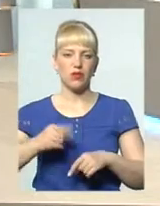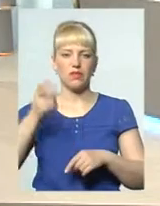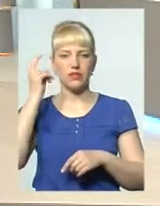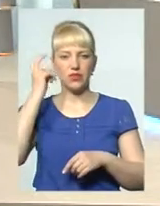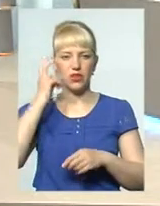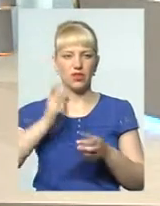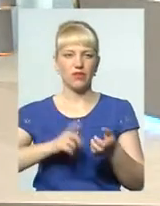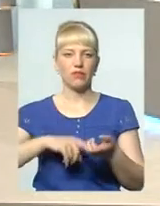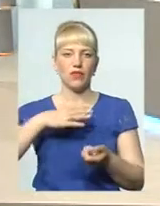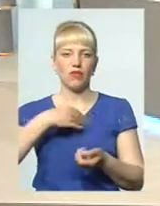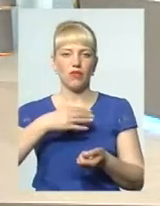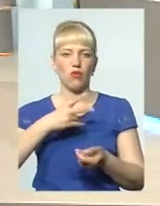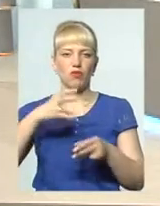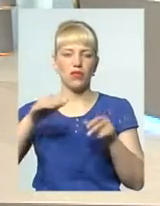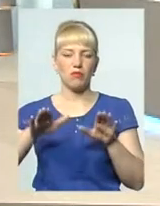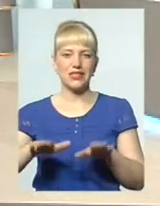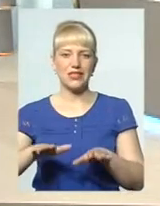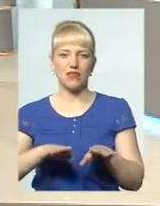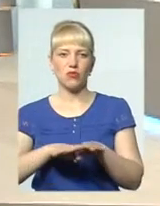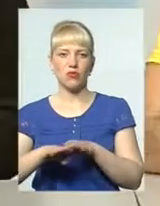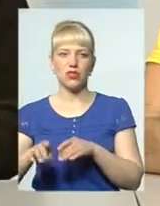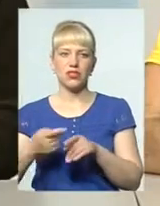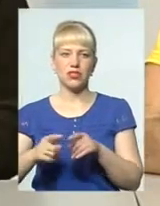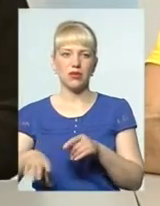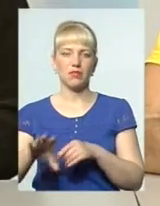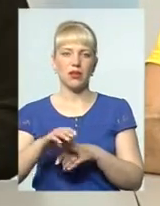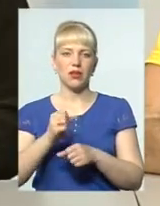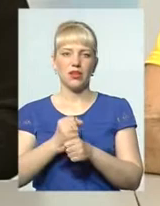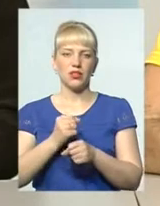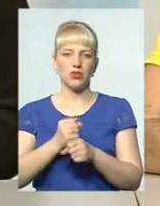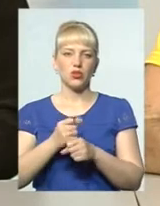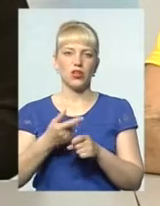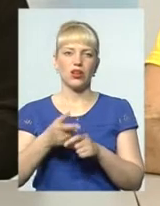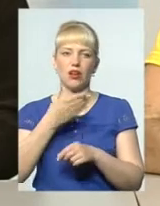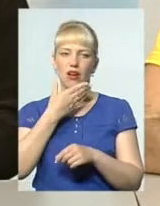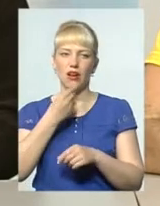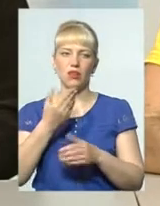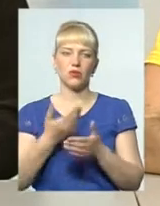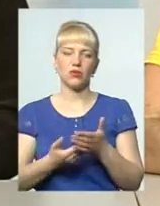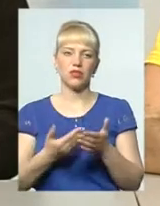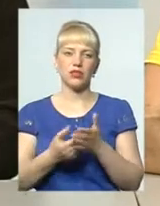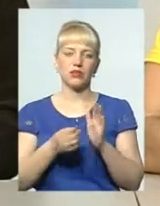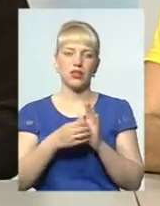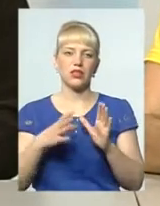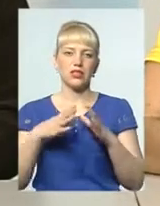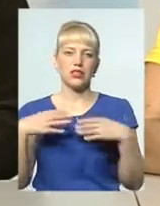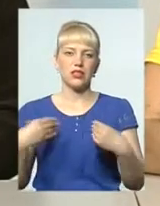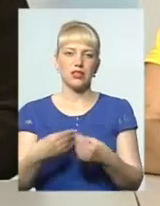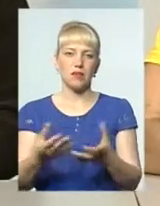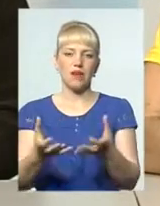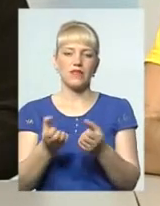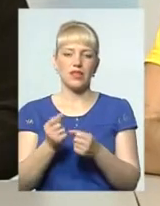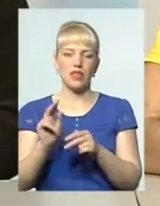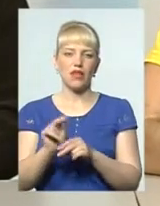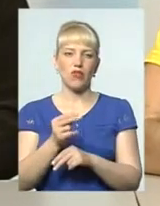Львові, на місцевому рівні це працює досить гарно і близько 15 сімей взяли на